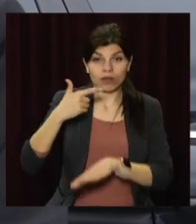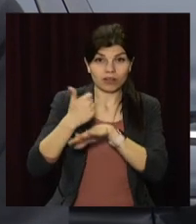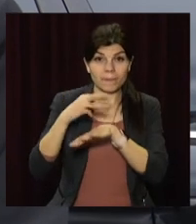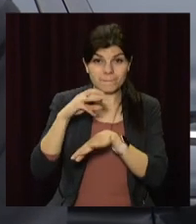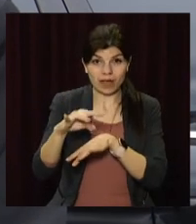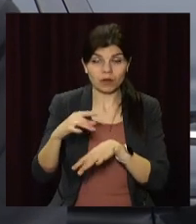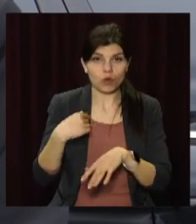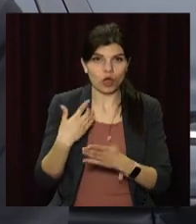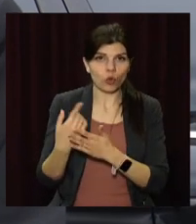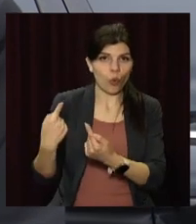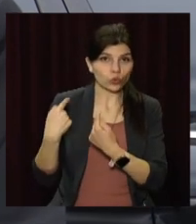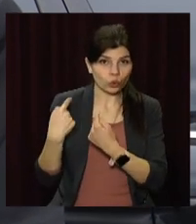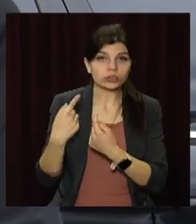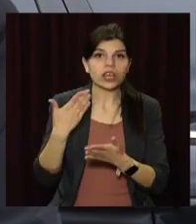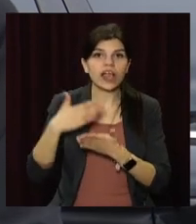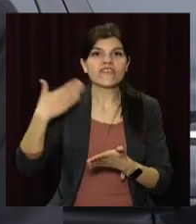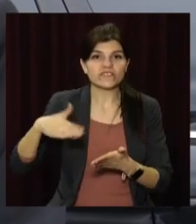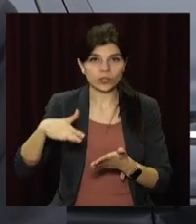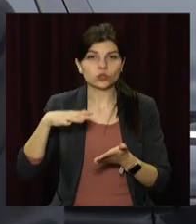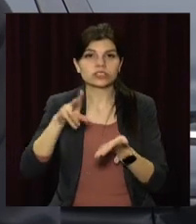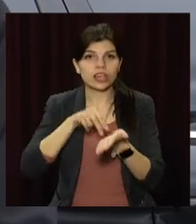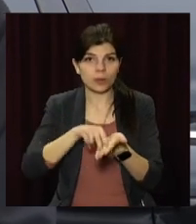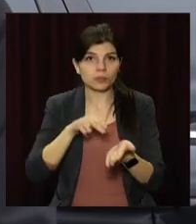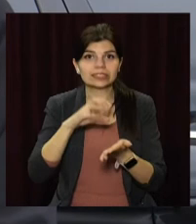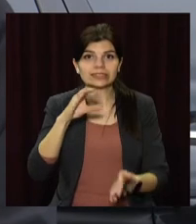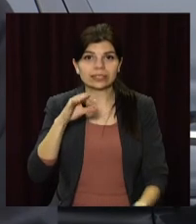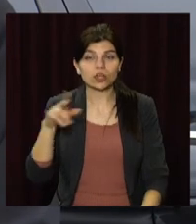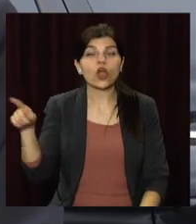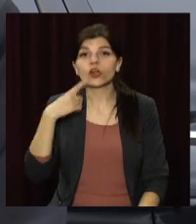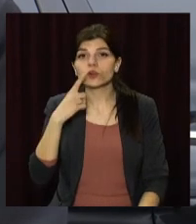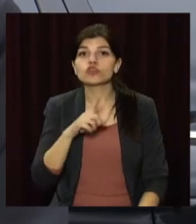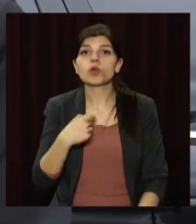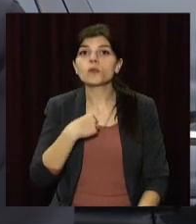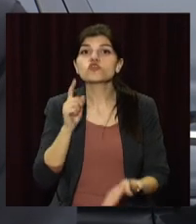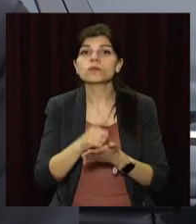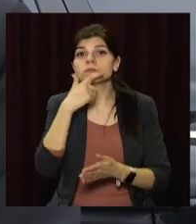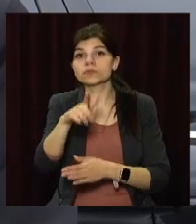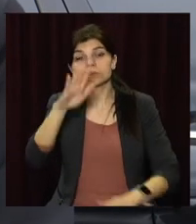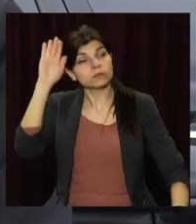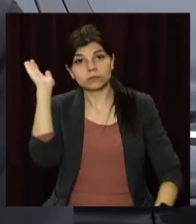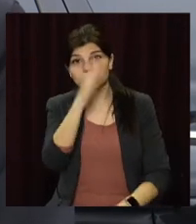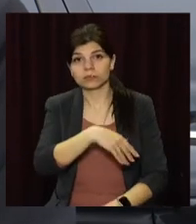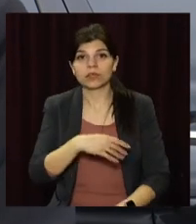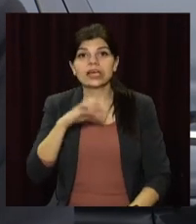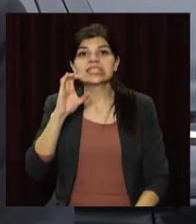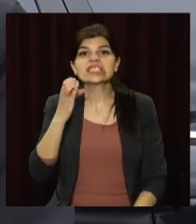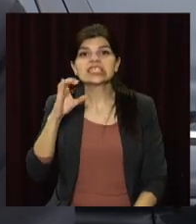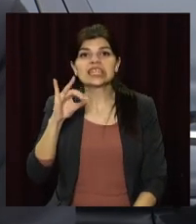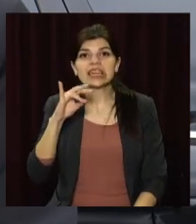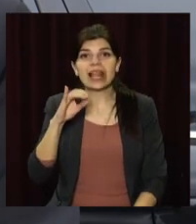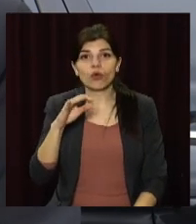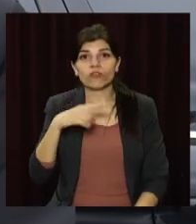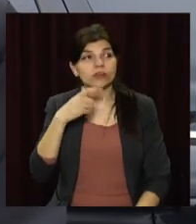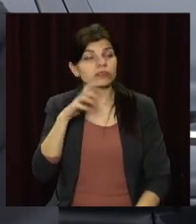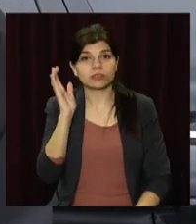цьому є підтвердження відеозаписи сесії, де він розказував мені, що мені слід їхати взагалі з підгороднього в Синельниково,